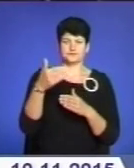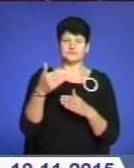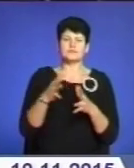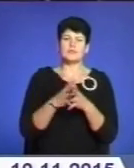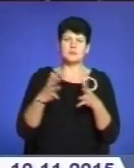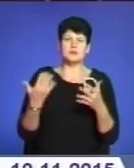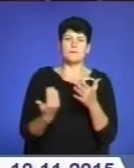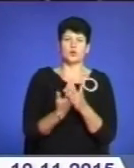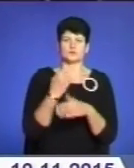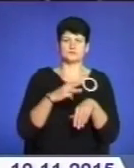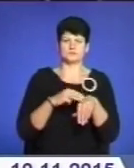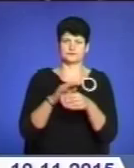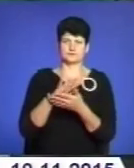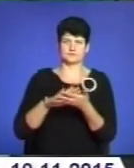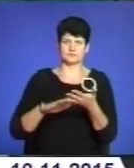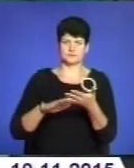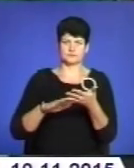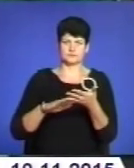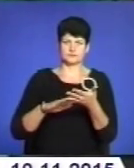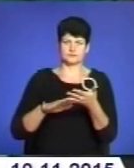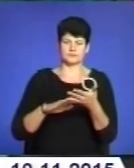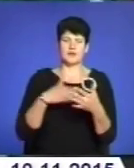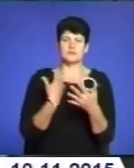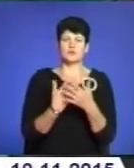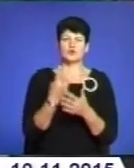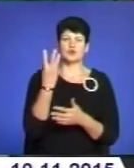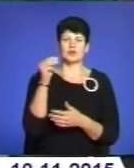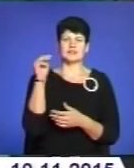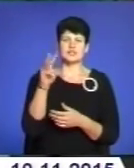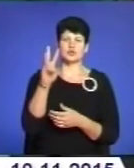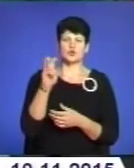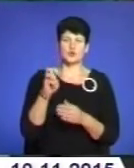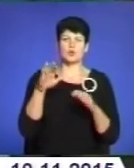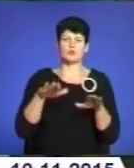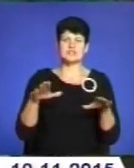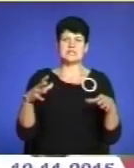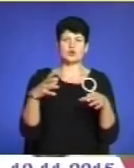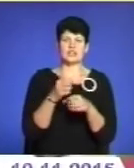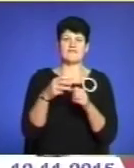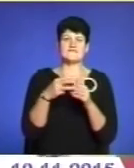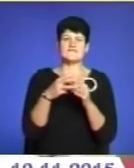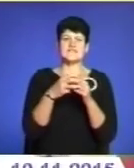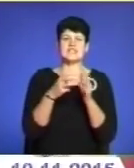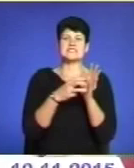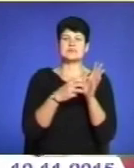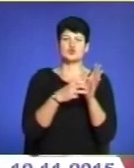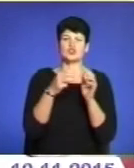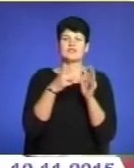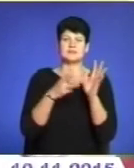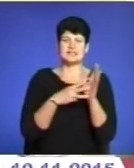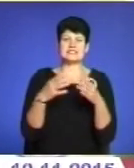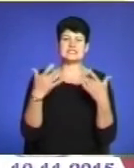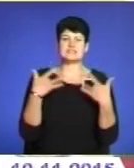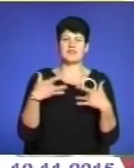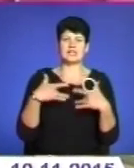правоохоронний орган у сюжеті. Із майже 3 тисяч 300 посад скоротили 818. Звільнили службовців